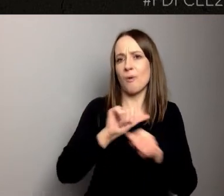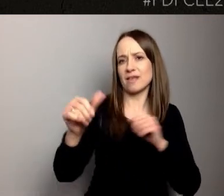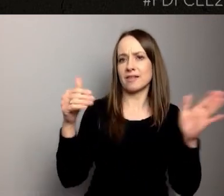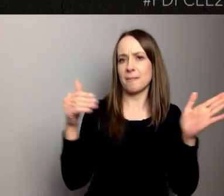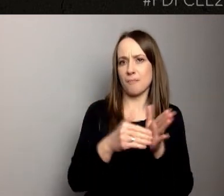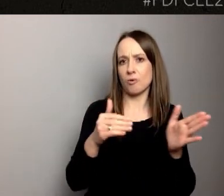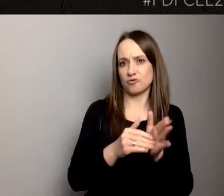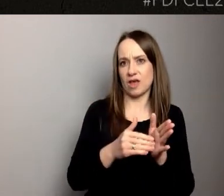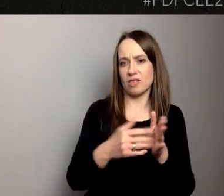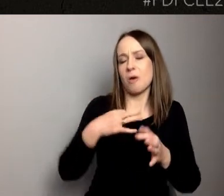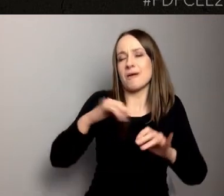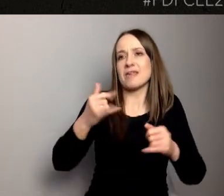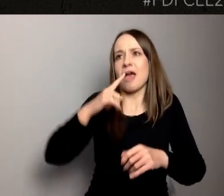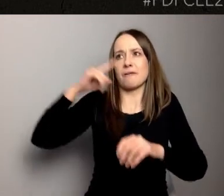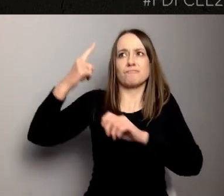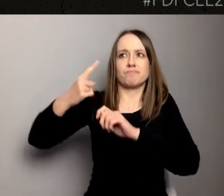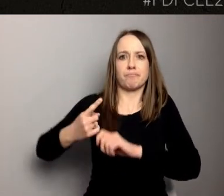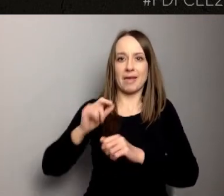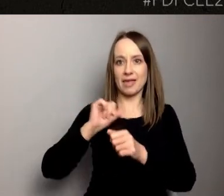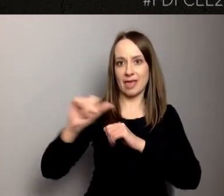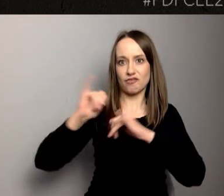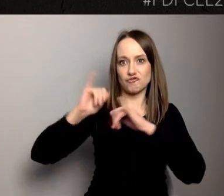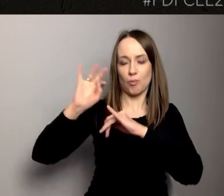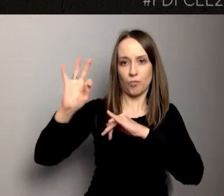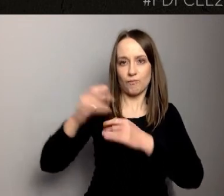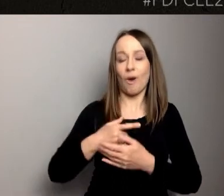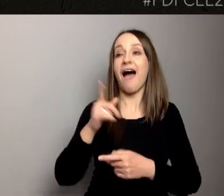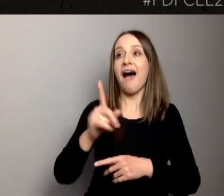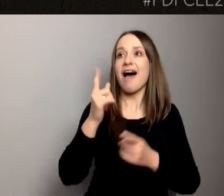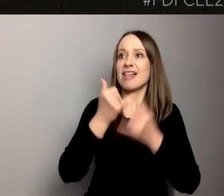sąsiedztwie, o naszym otoczeniu, to te potrzeby są te same.